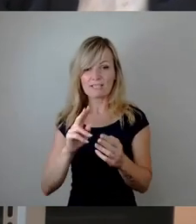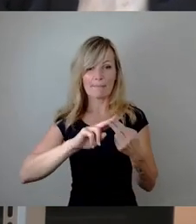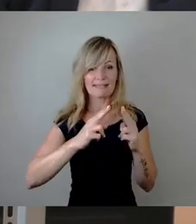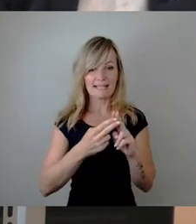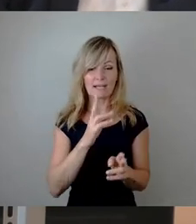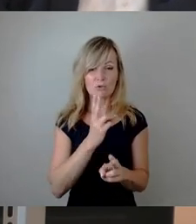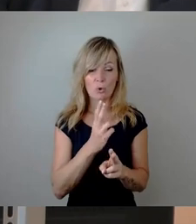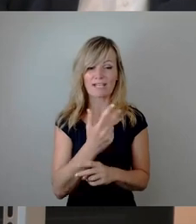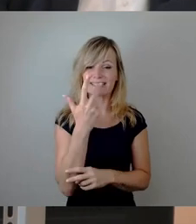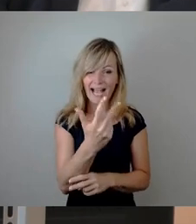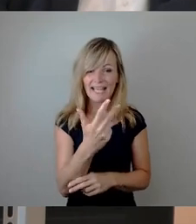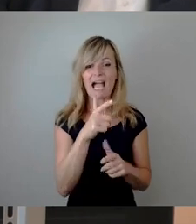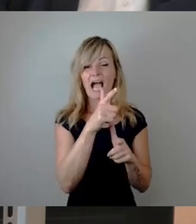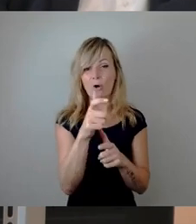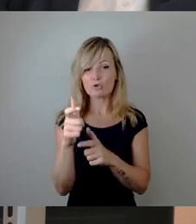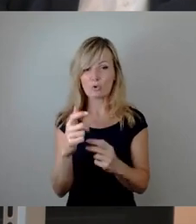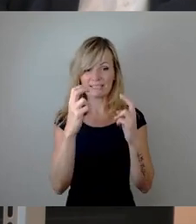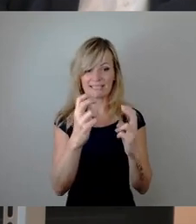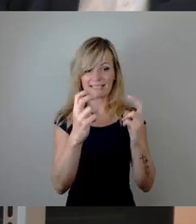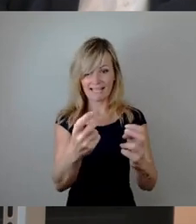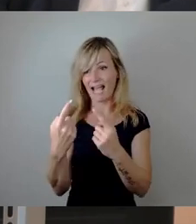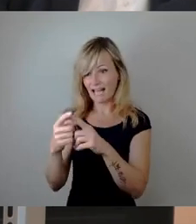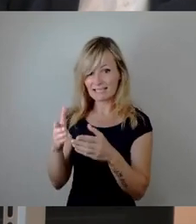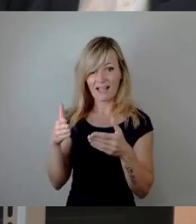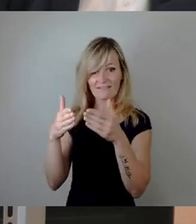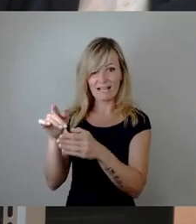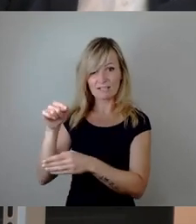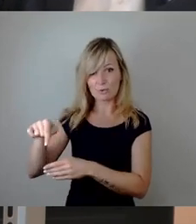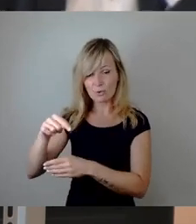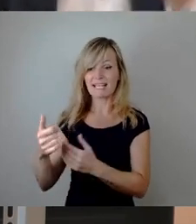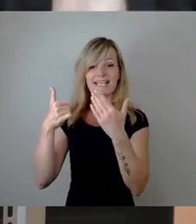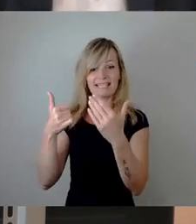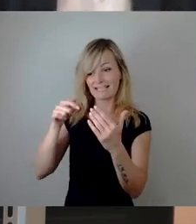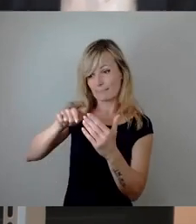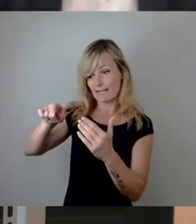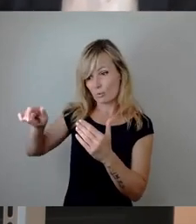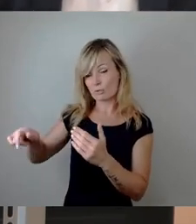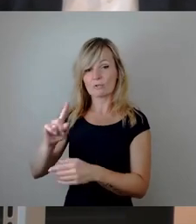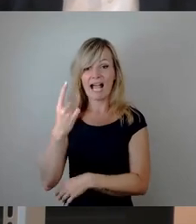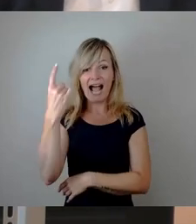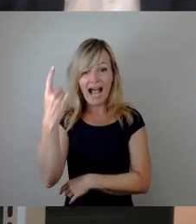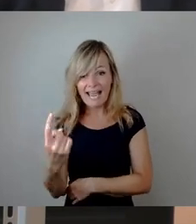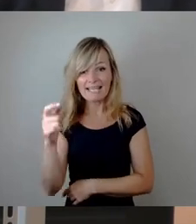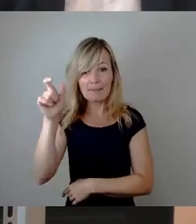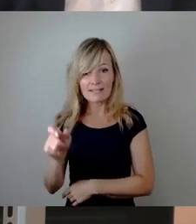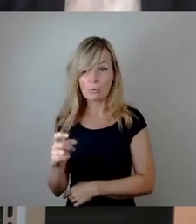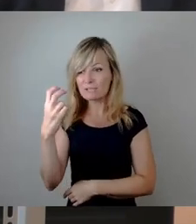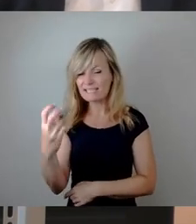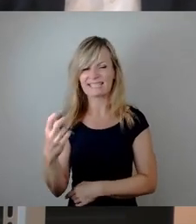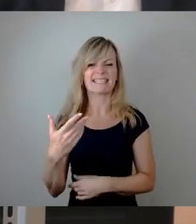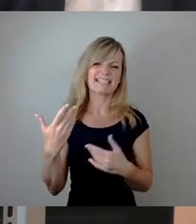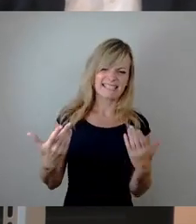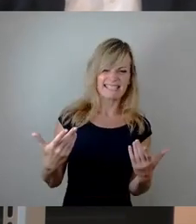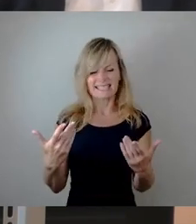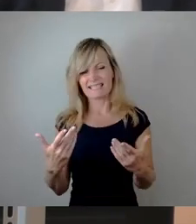Ausschusssitze hatten und dann andere Fraktionen, die sechs Personen hatten, immer noch mit einer Person, der herumsaßen. Also das ist alles ein